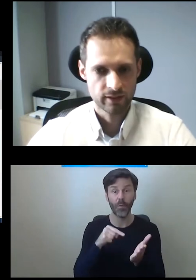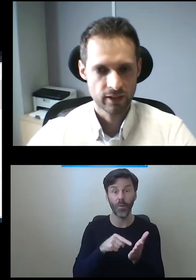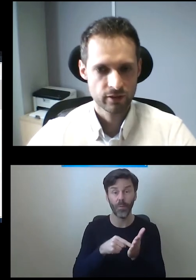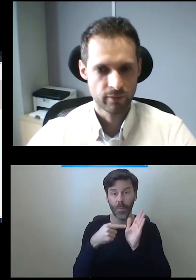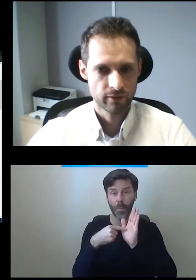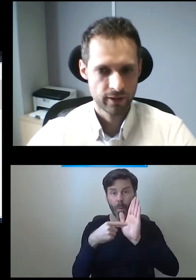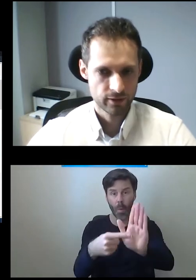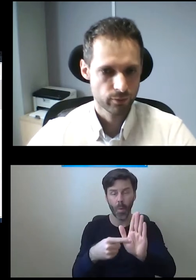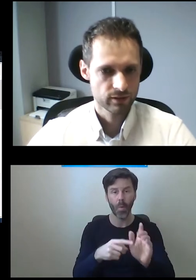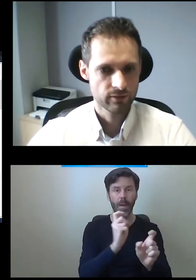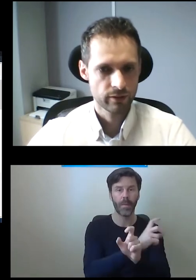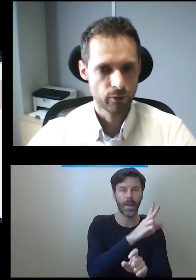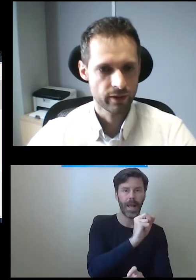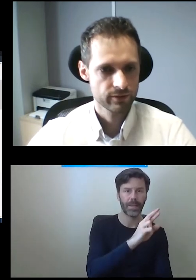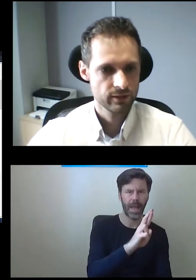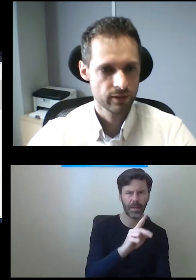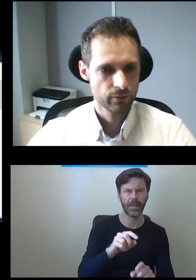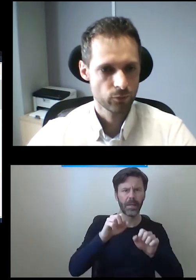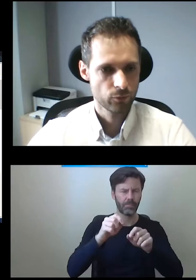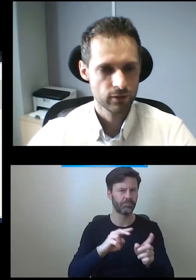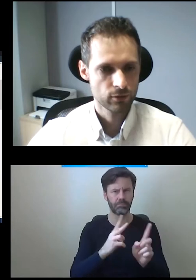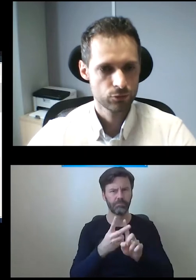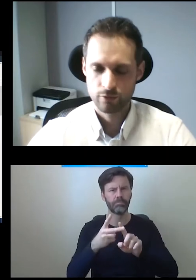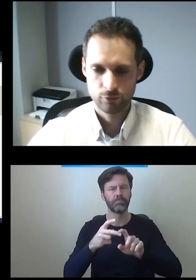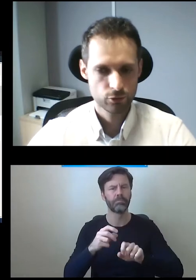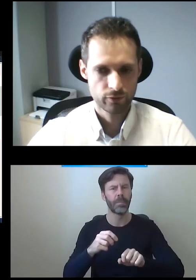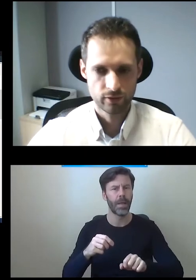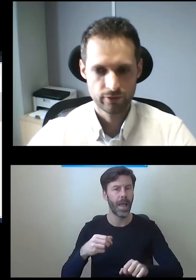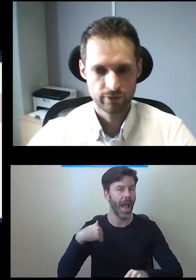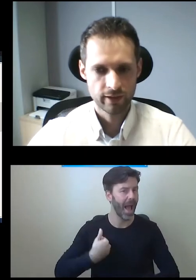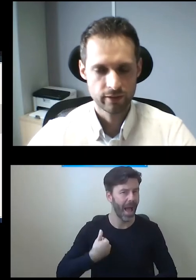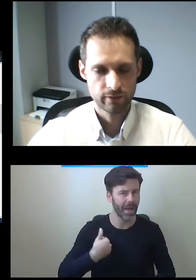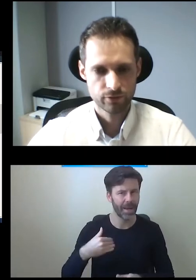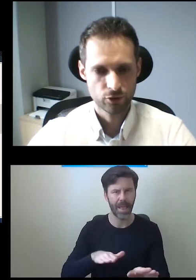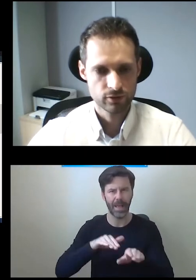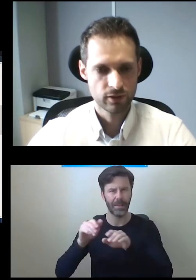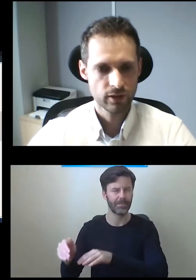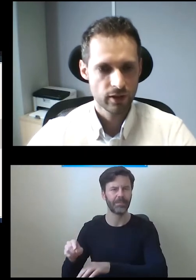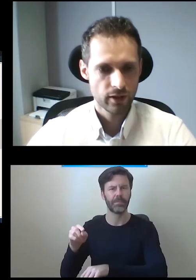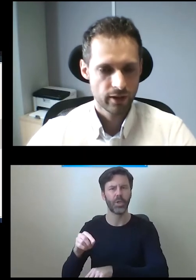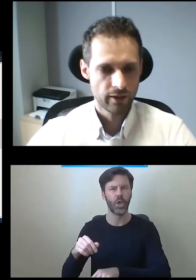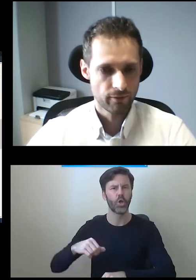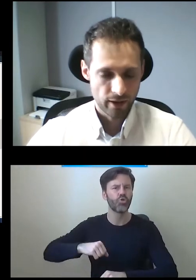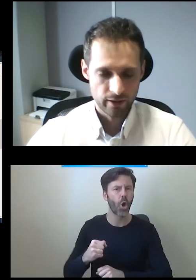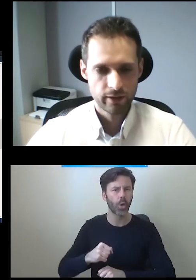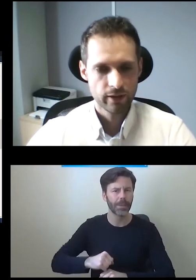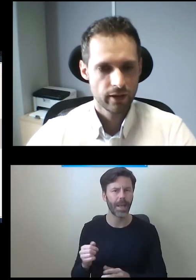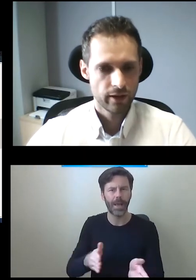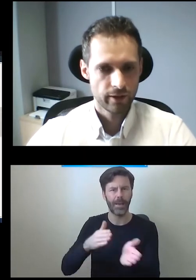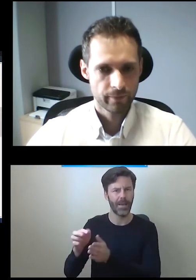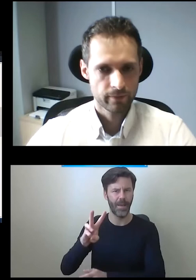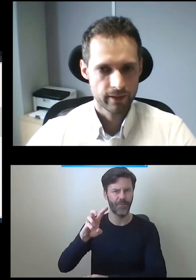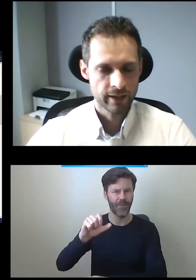w Katarze, Bank w Anglii, to już pokazywałem, Opera w Sydney, Whitehall, dużo, mnóstwo wind w Anglii, w Szkocji, w Walii.